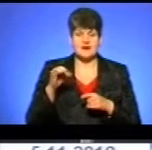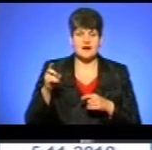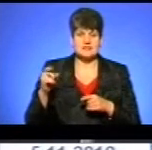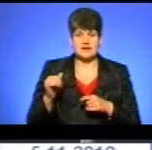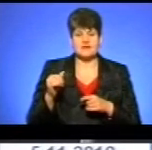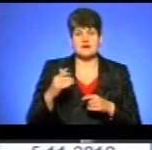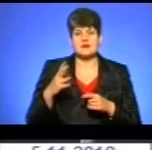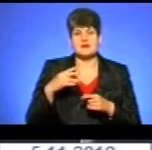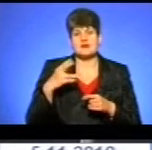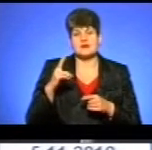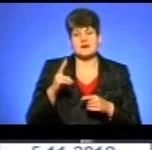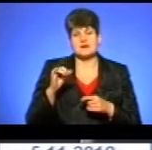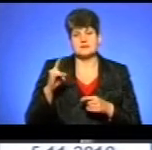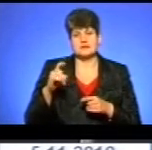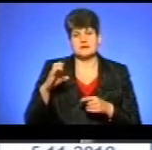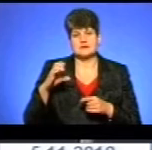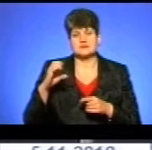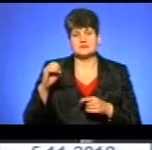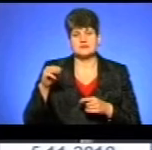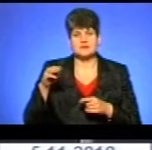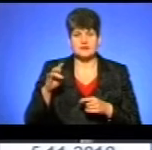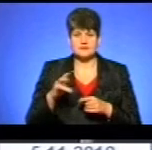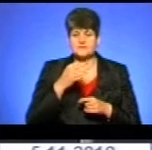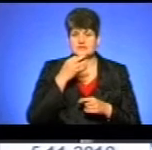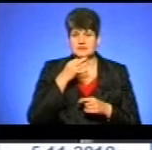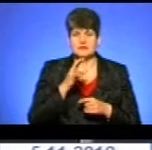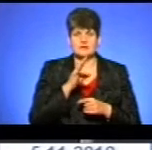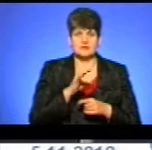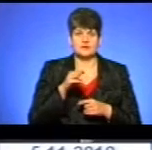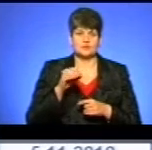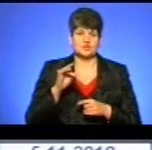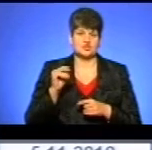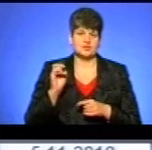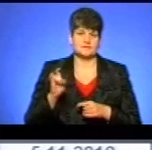Казахстані, повідомила співзасновник Тернопільської кінокомісії Наталія Турчин.